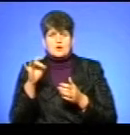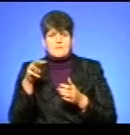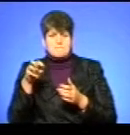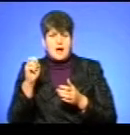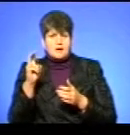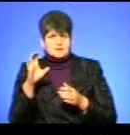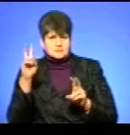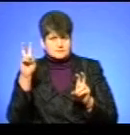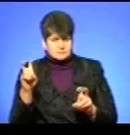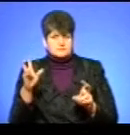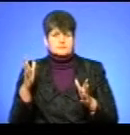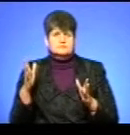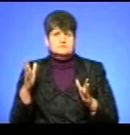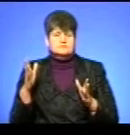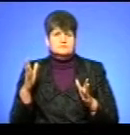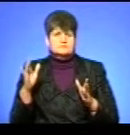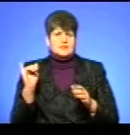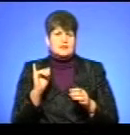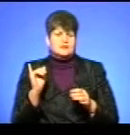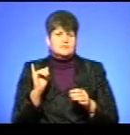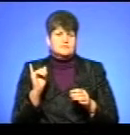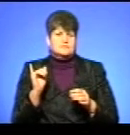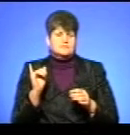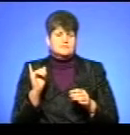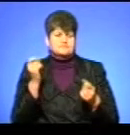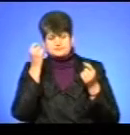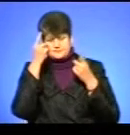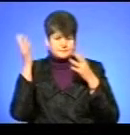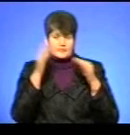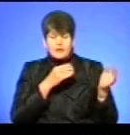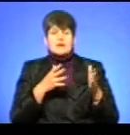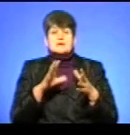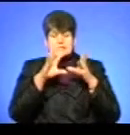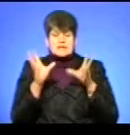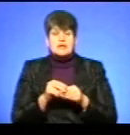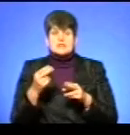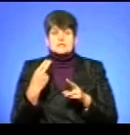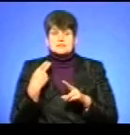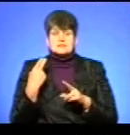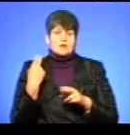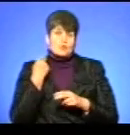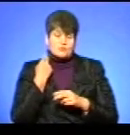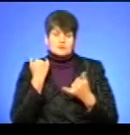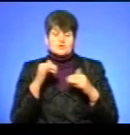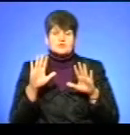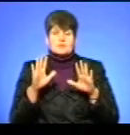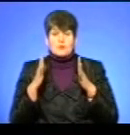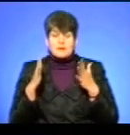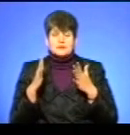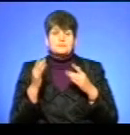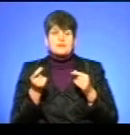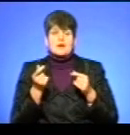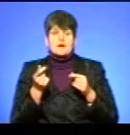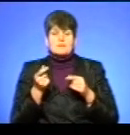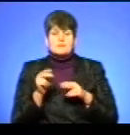загальна заборгованість на сьогоднішній момент по експлуатаційному утриманні